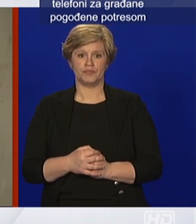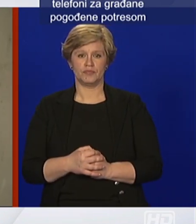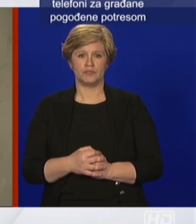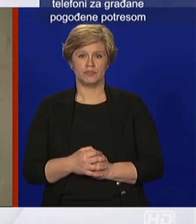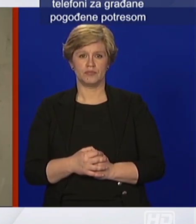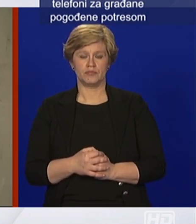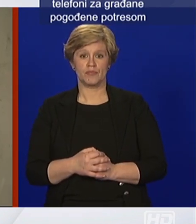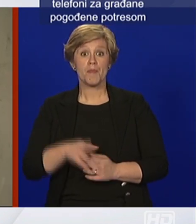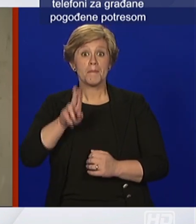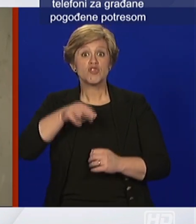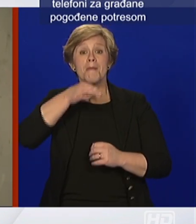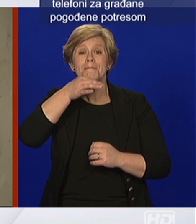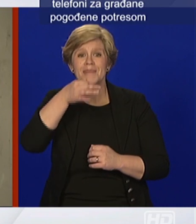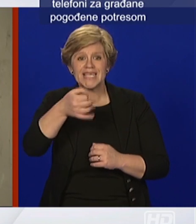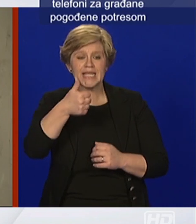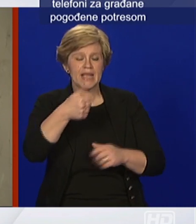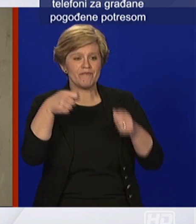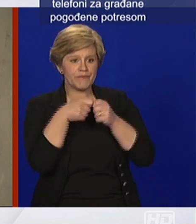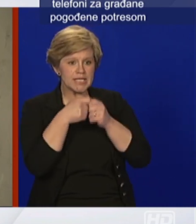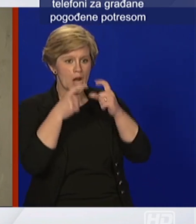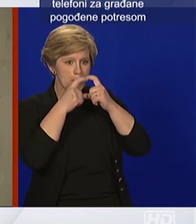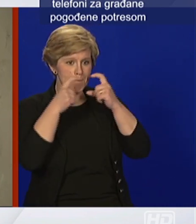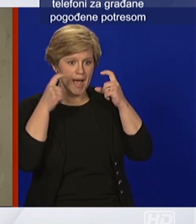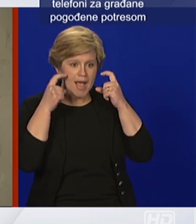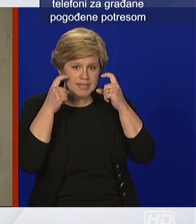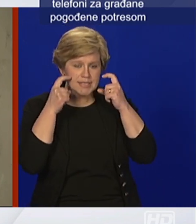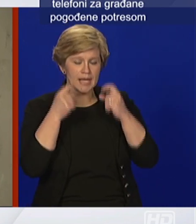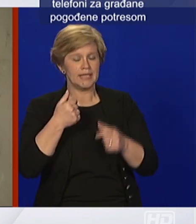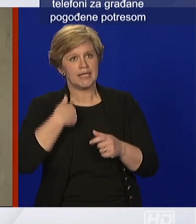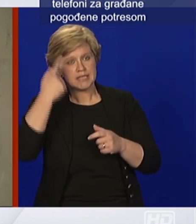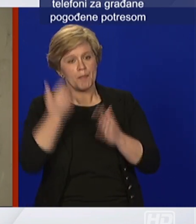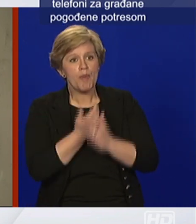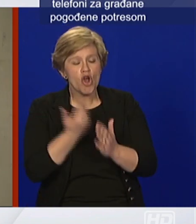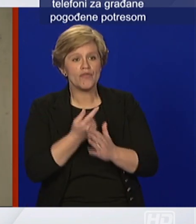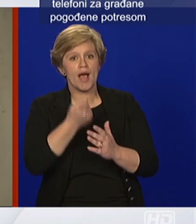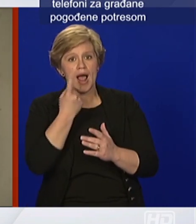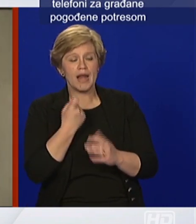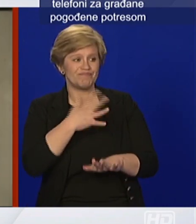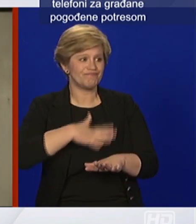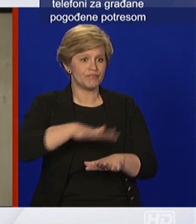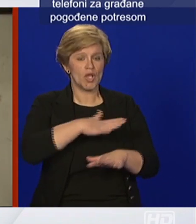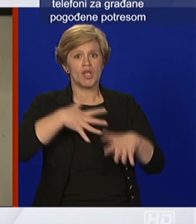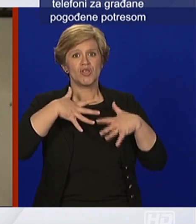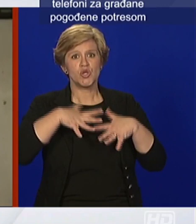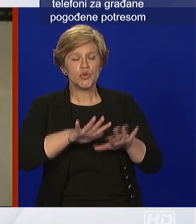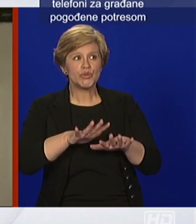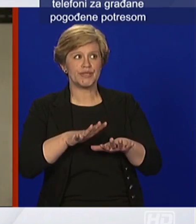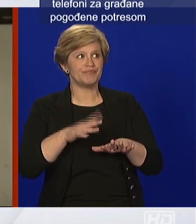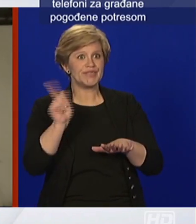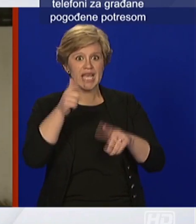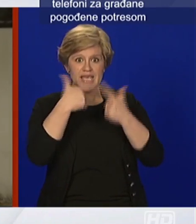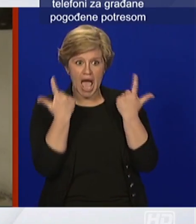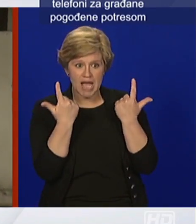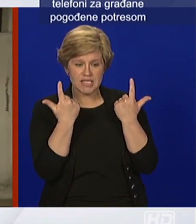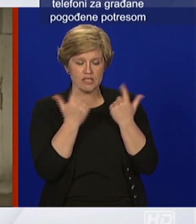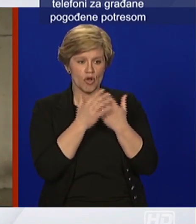Može pitanje vezano za maske, znam da je još jednom, ali su obzirom da građanima doista izgleda nije jasno, pa